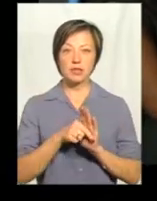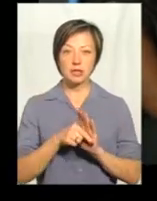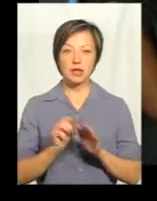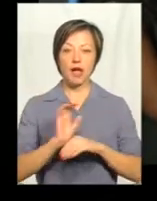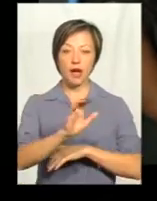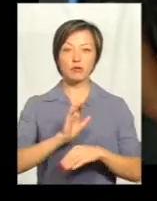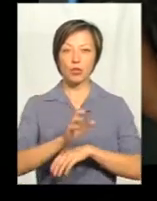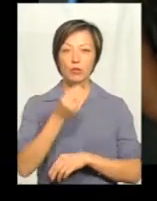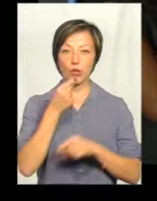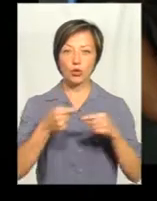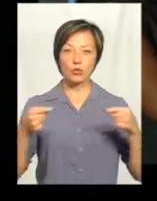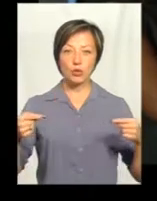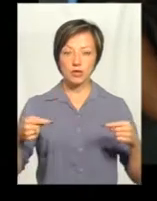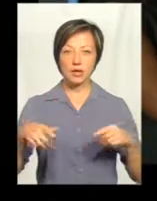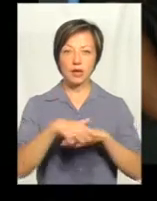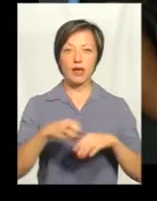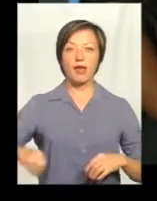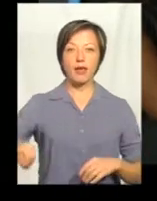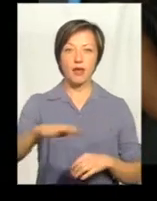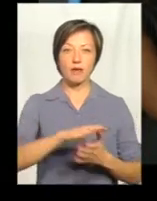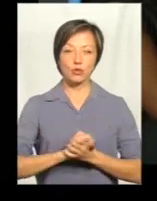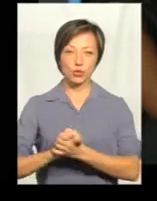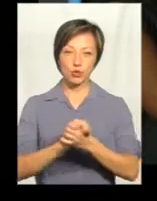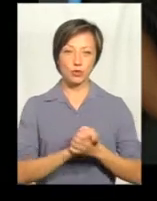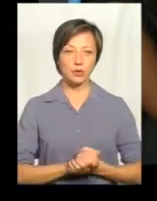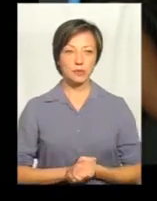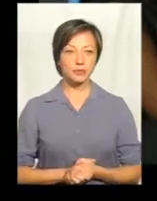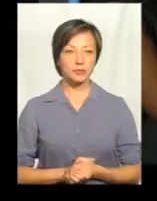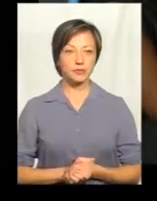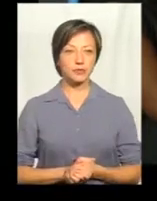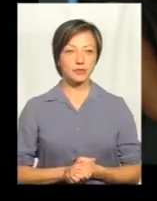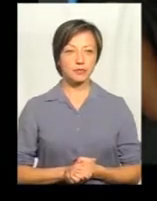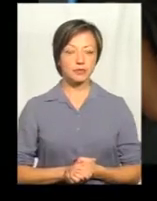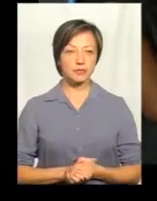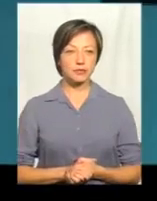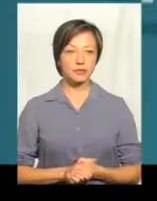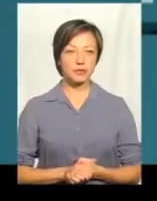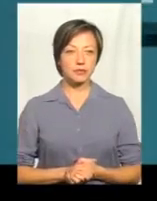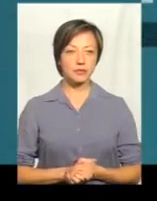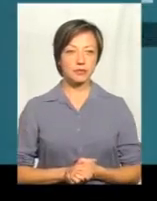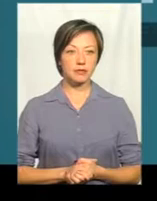продукції до ринків Європейського Союзу. Спродаж продукту в дорожніх країв.